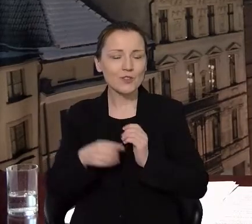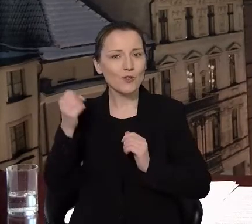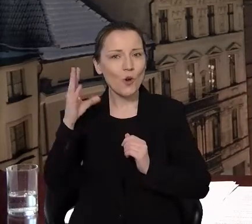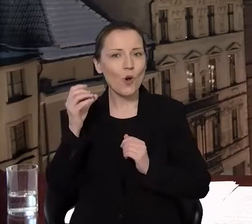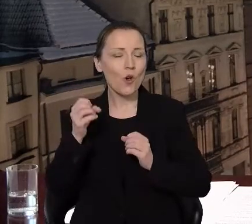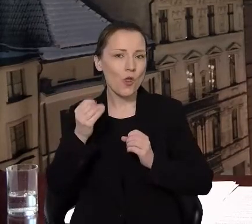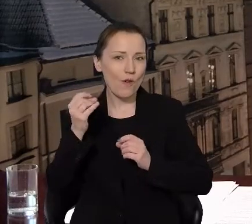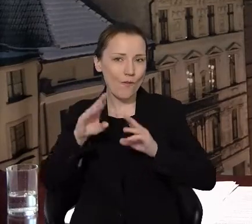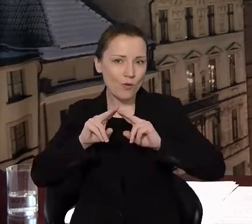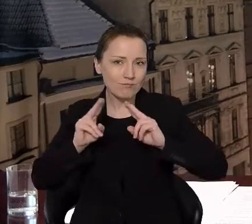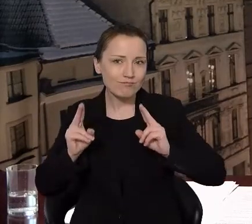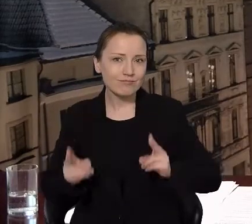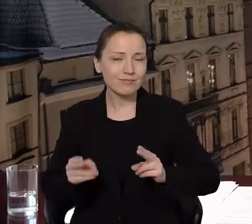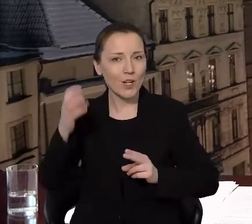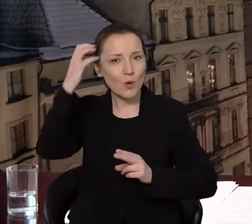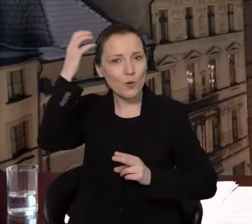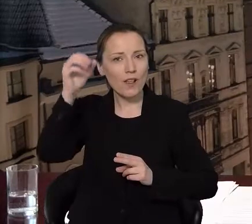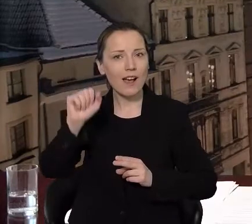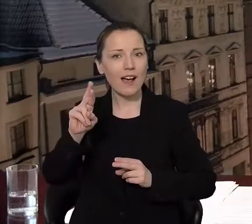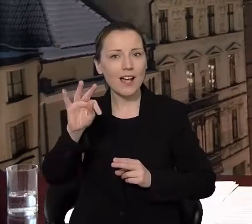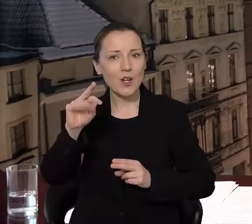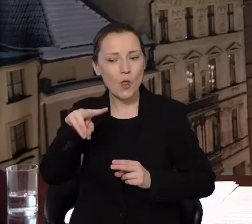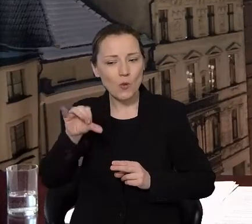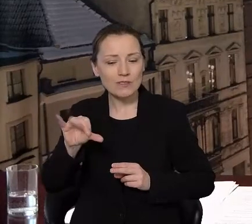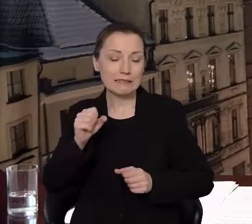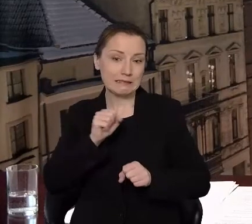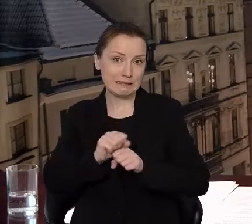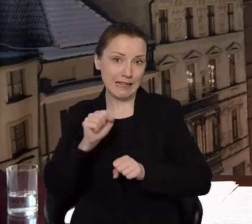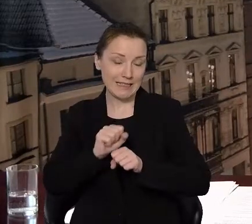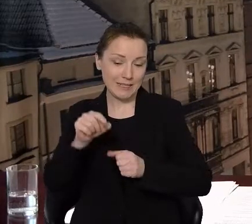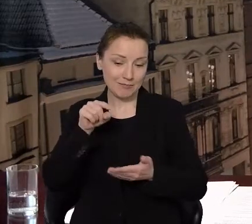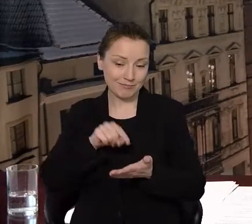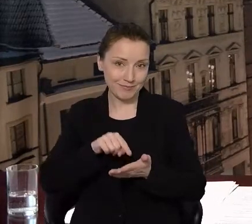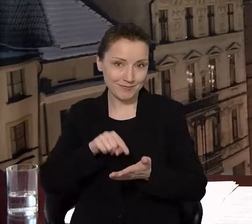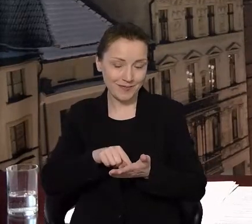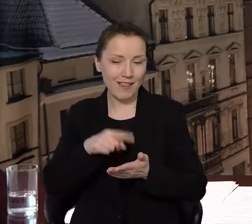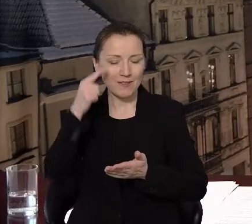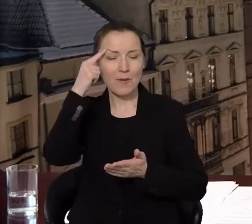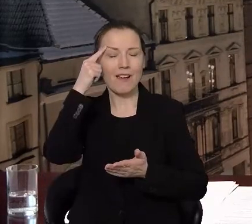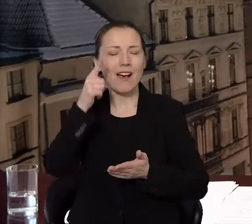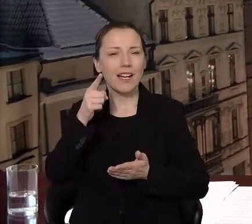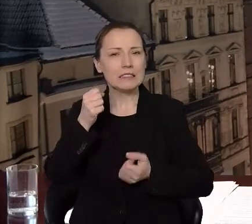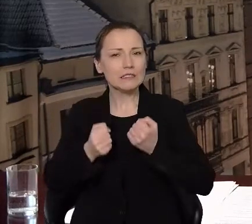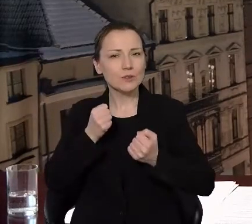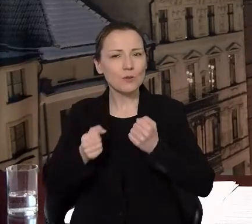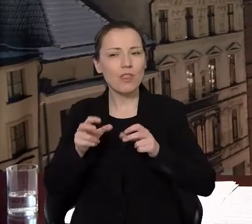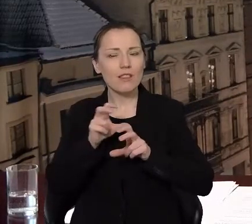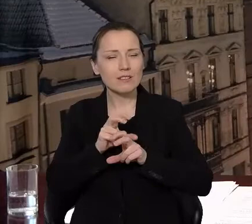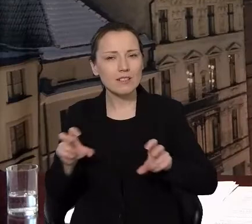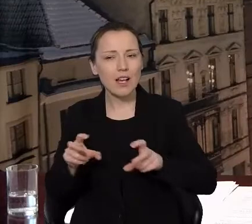Artusa, ale także pozostanie w naszych sercach, naszych wspomnieniach, że w tym trudnym czasie nawzajem sobie